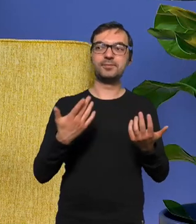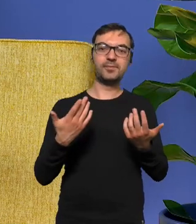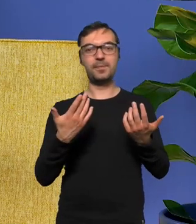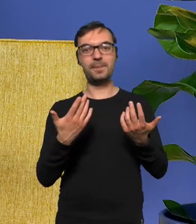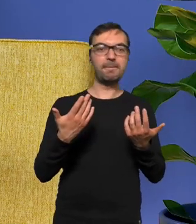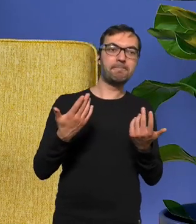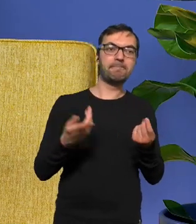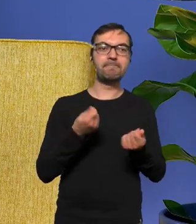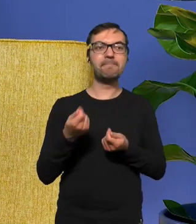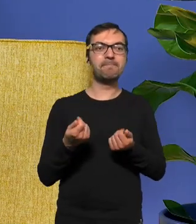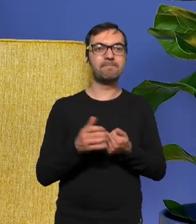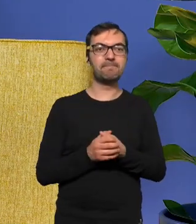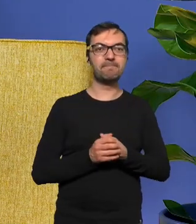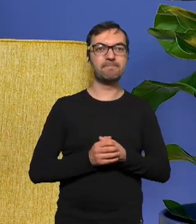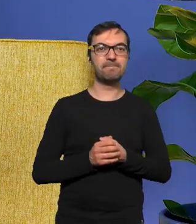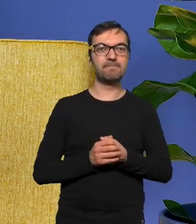taki